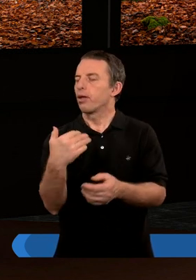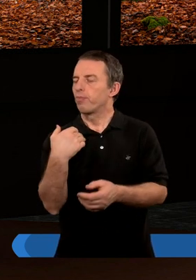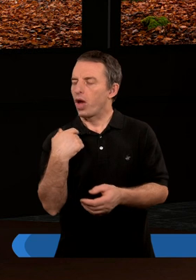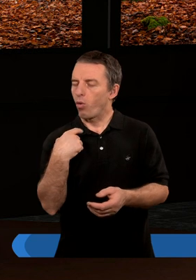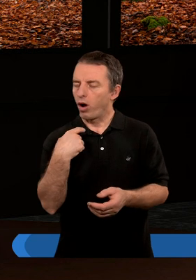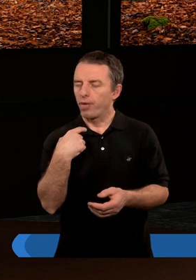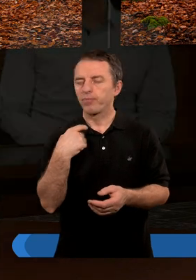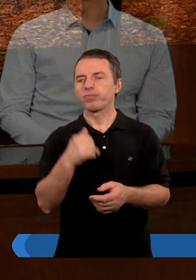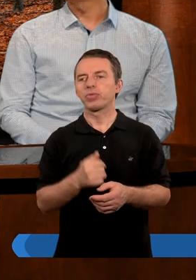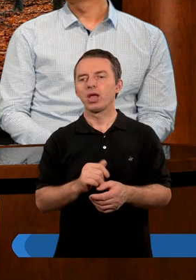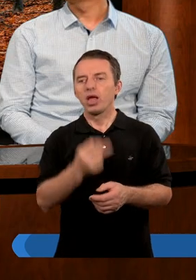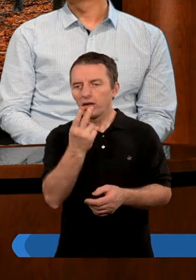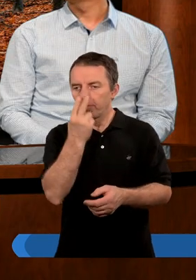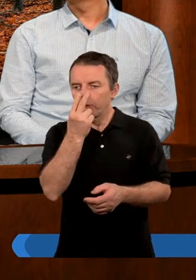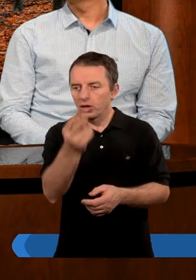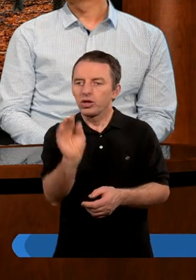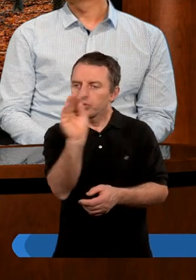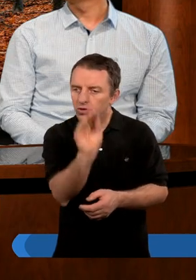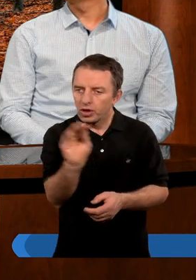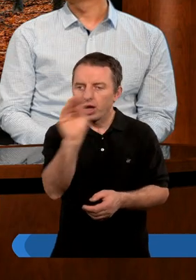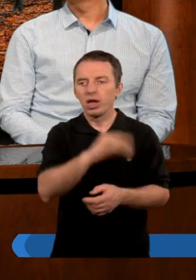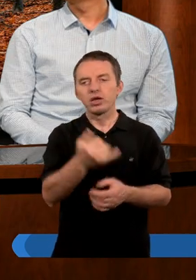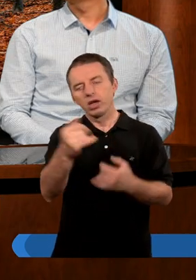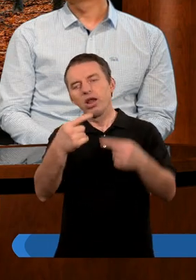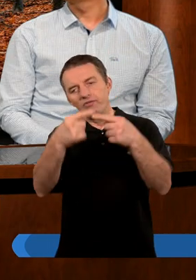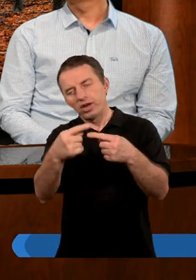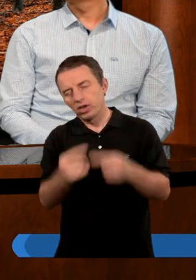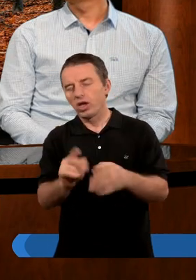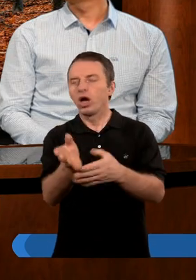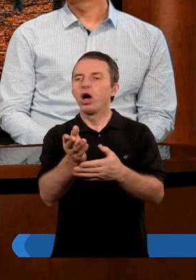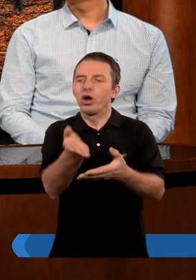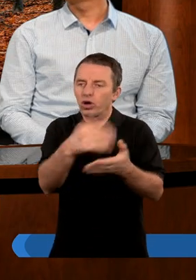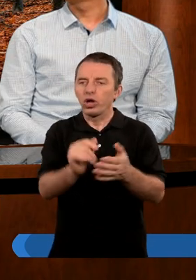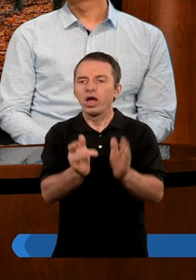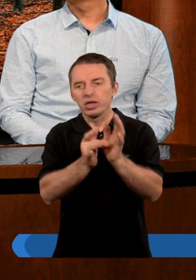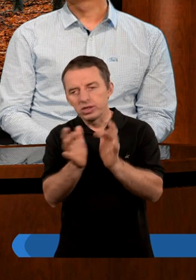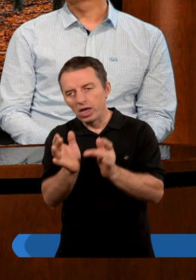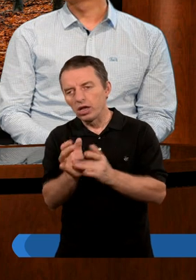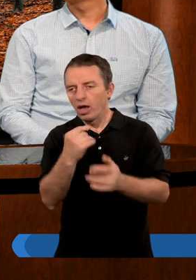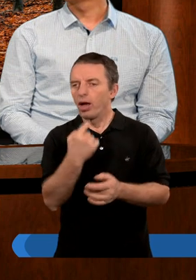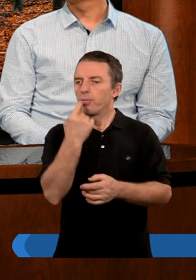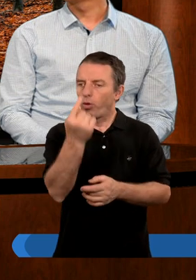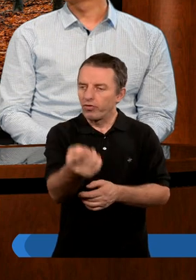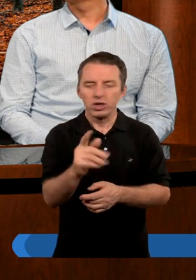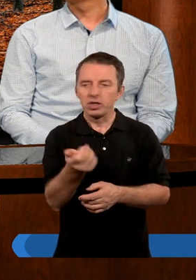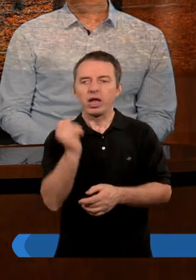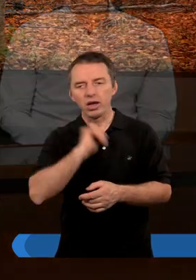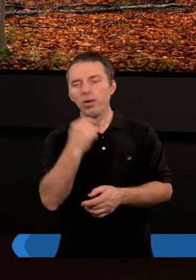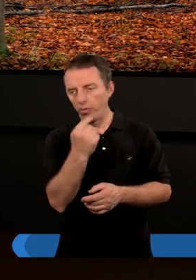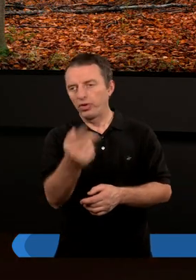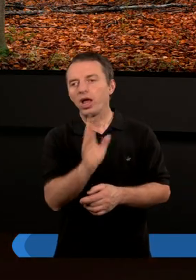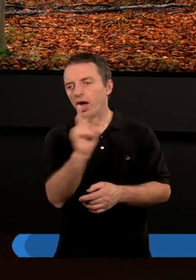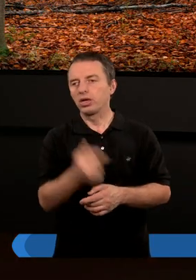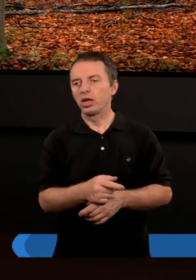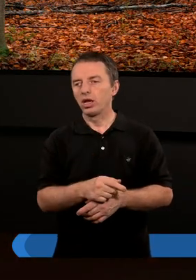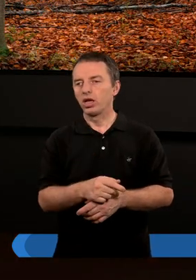Otóż tak, jakbyśmy się przypatrzyli jeszcze najwięcej wersetów z tego rozdziału, to Jezus mówi, słyszeliście, że powiedziano nie zabijaj, a ja